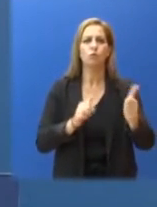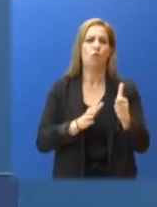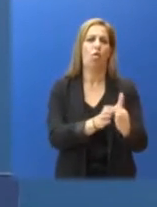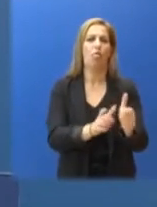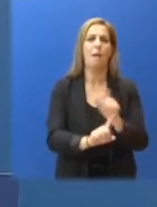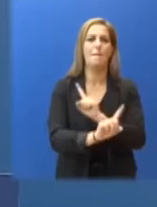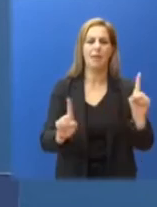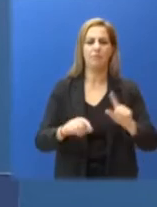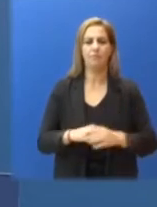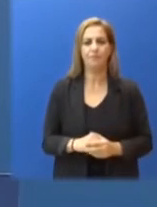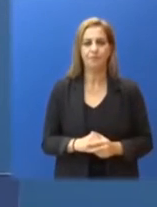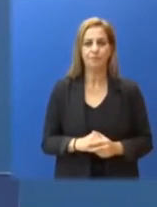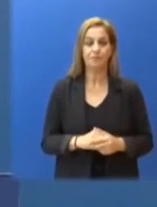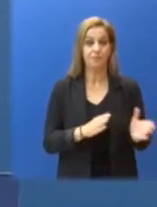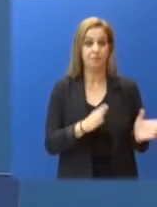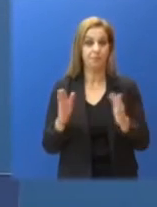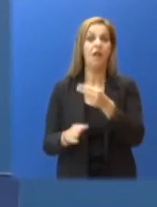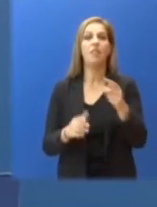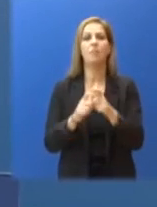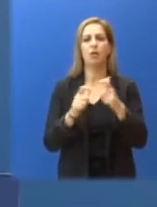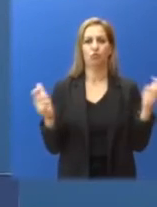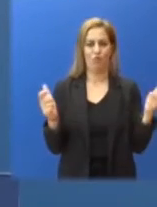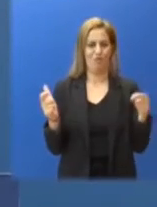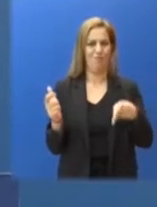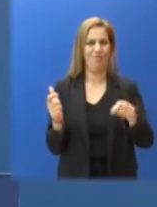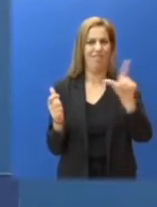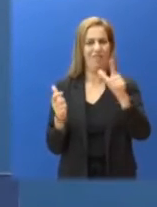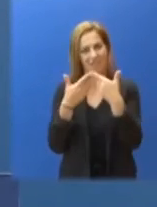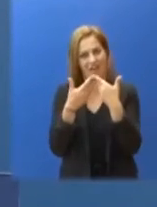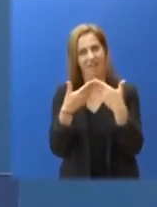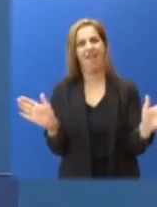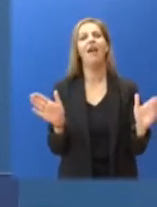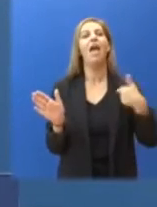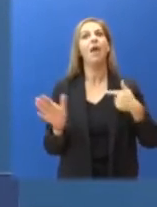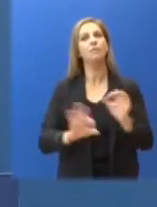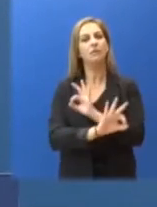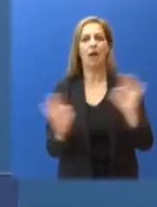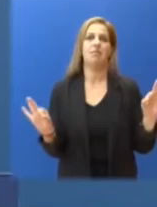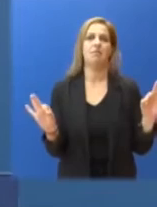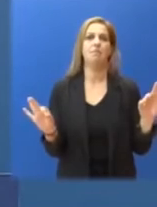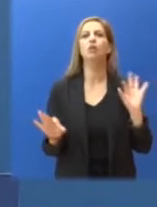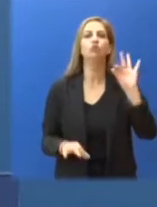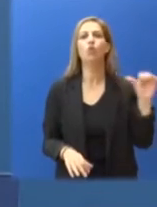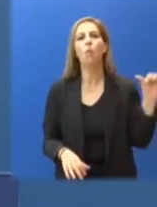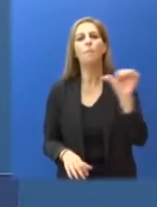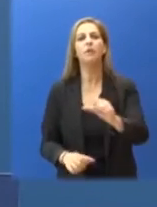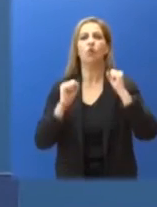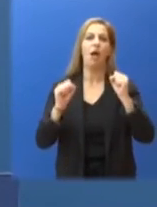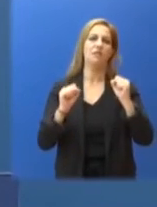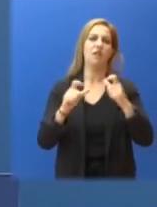Η έναρξη της σχολικής φρονιάς μας βρίσκει έτοιμο σε όλα τα επίπεδα να επανέλθουμε με ασφάλεια και